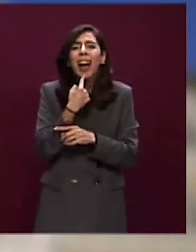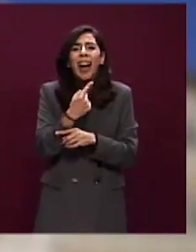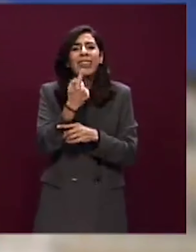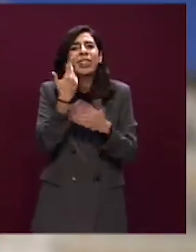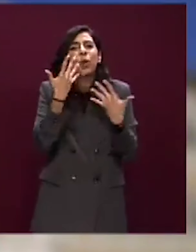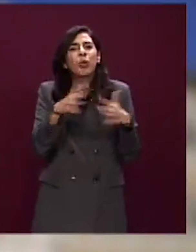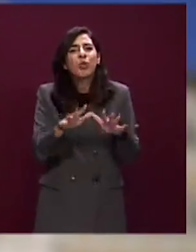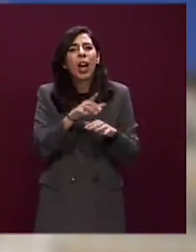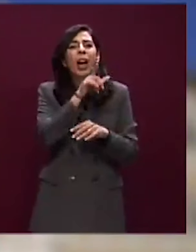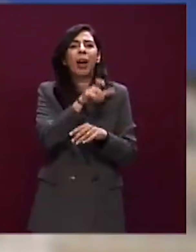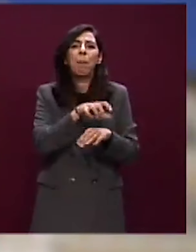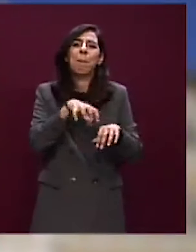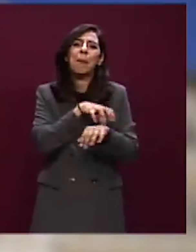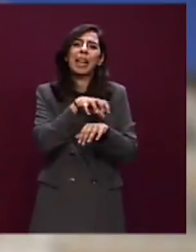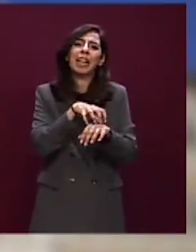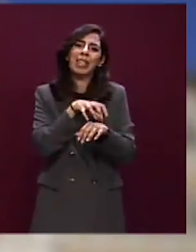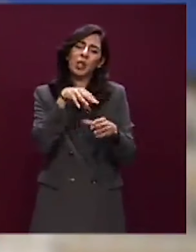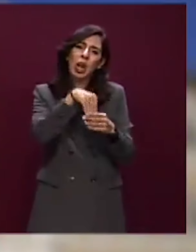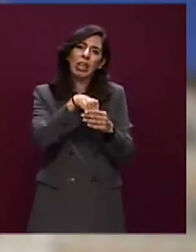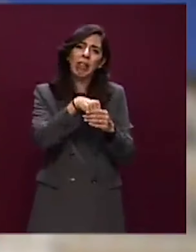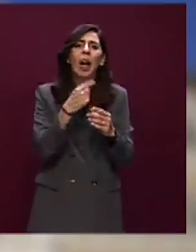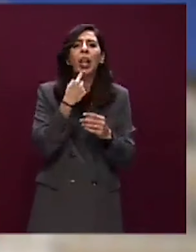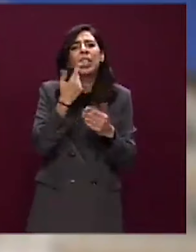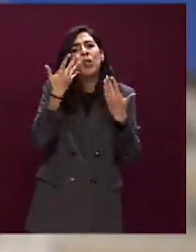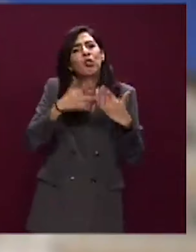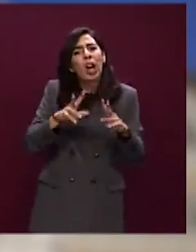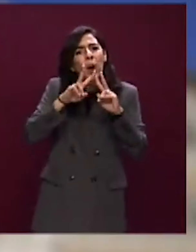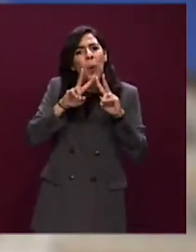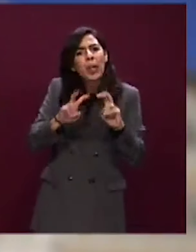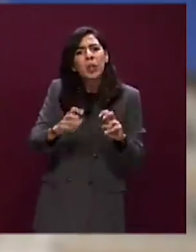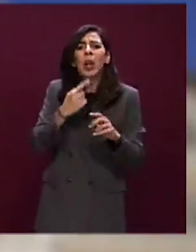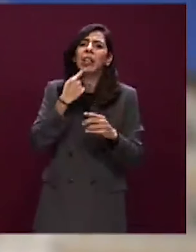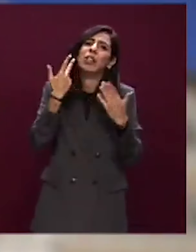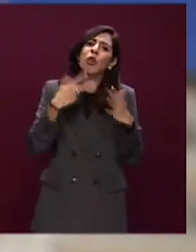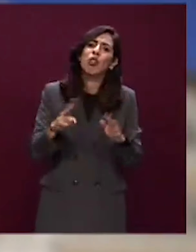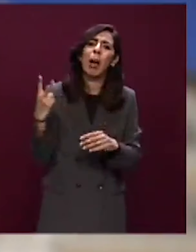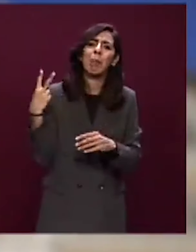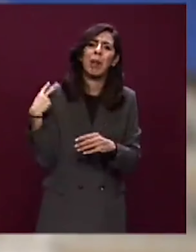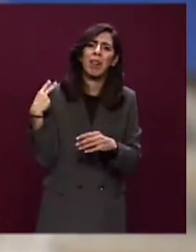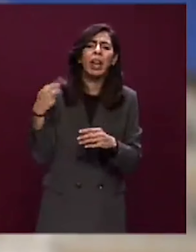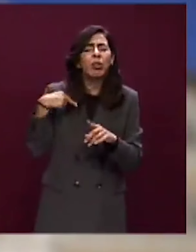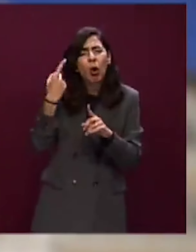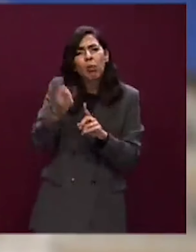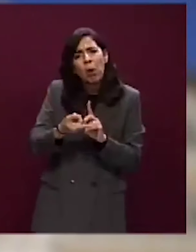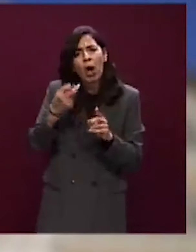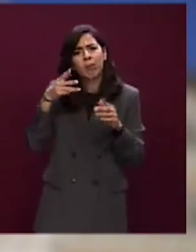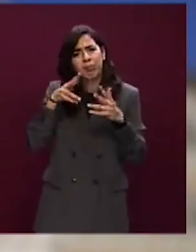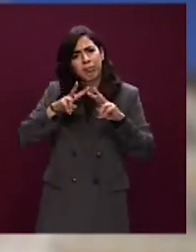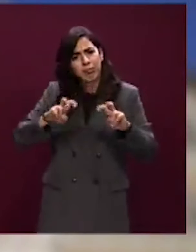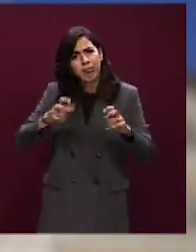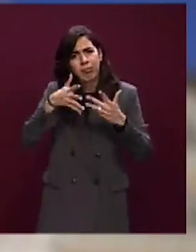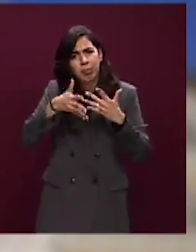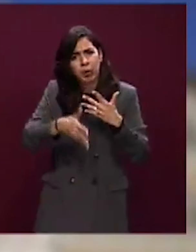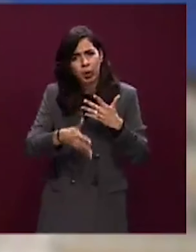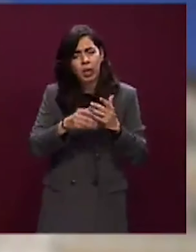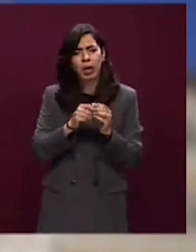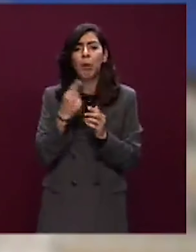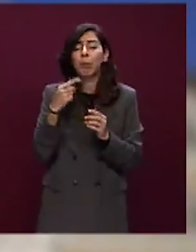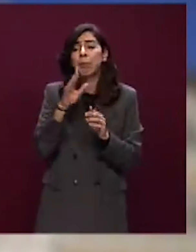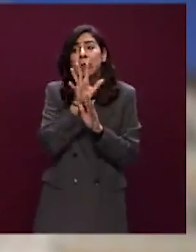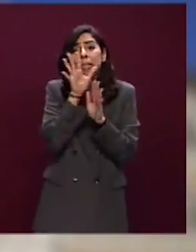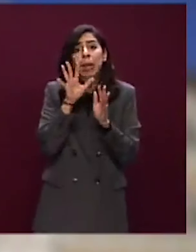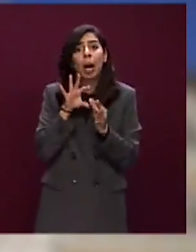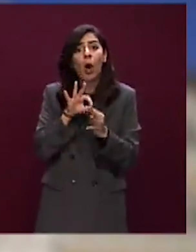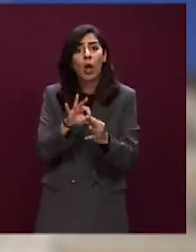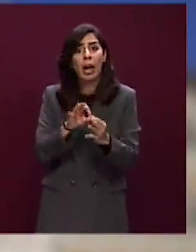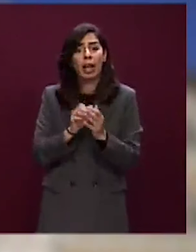'interno, l'ha detto il questore, detto il prefetto. Approfondiremo. A me sembra assolutamente evidente. Dopodiché devo dirvi, come è stato gestito l